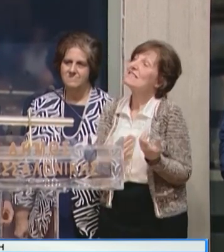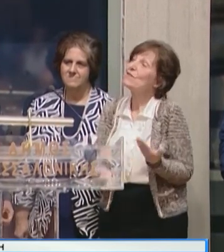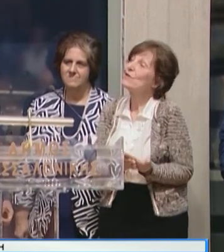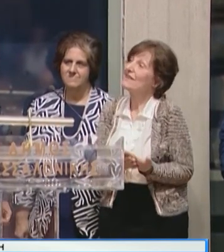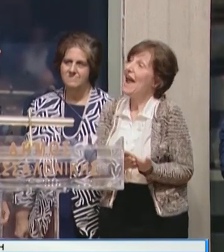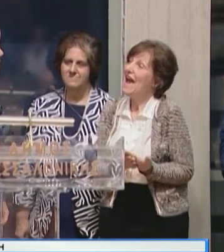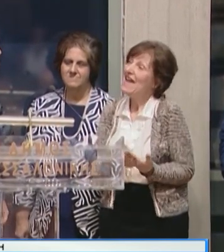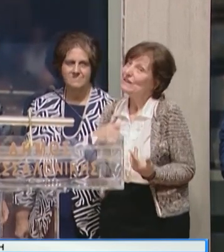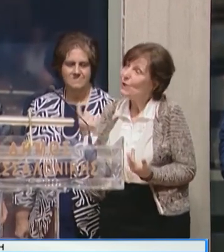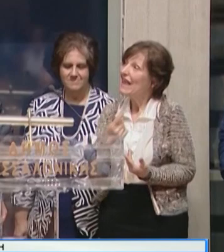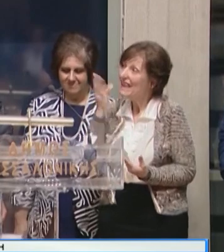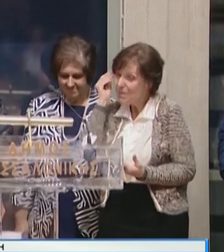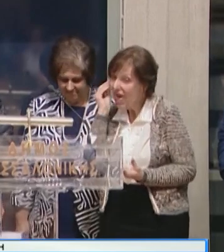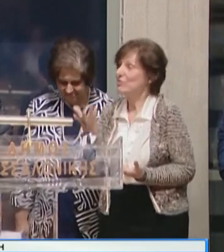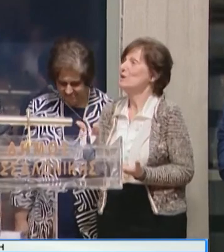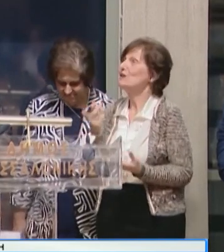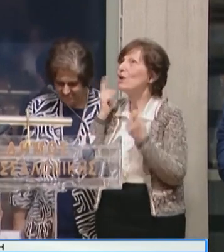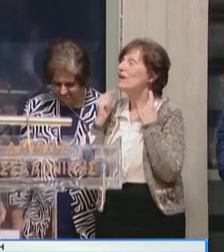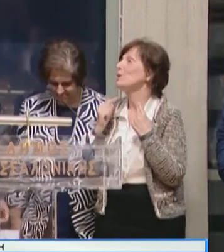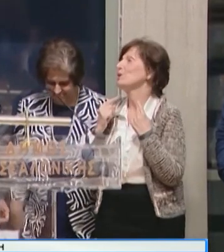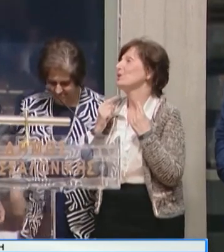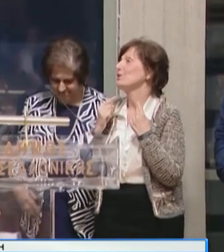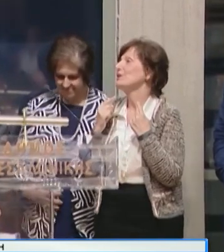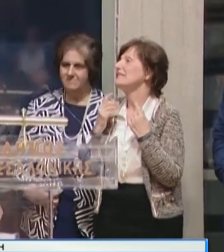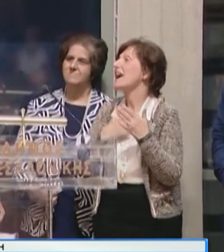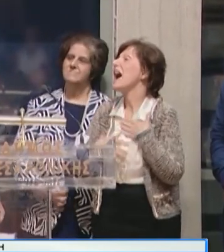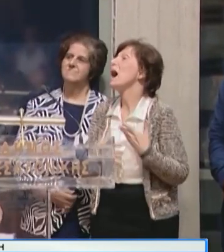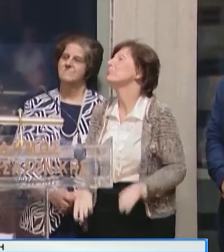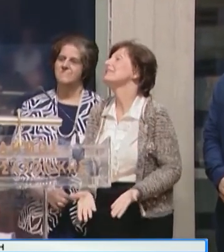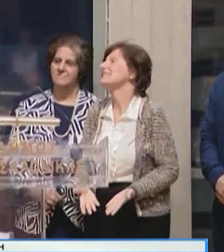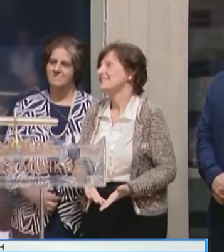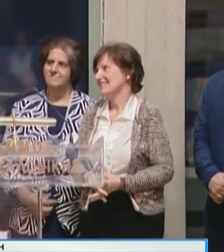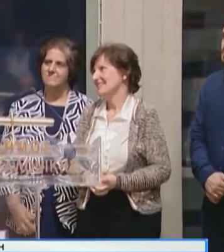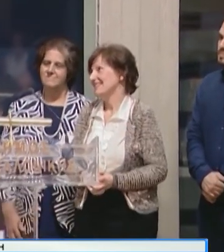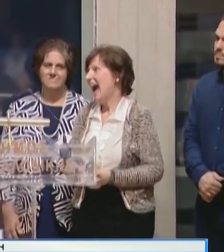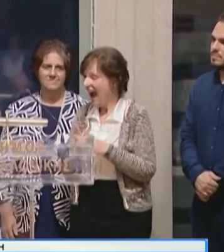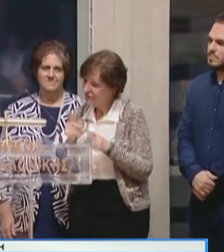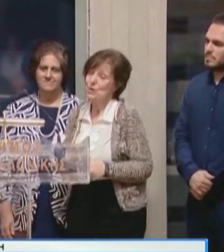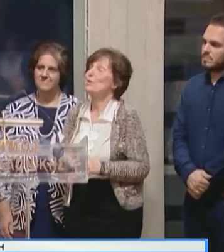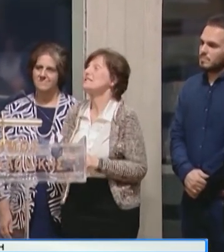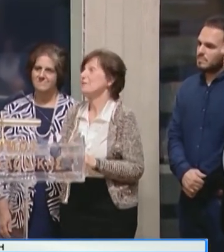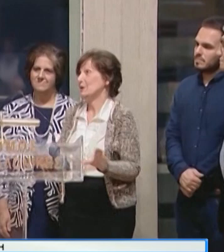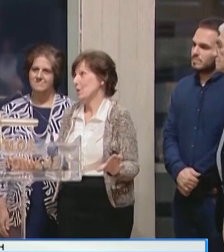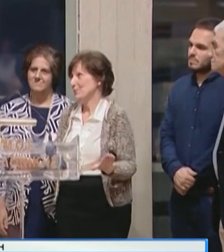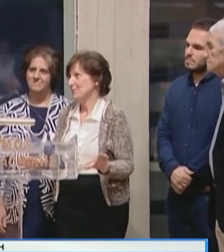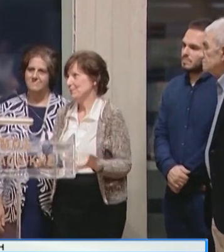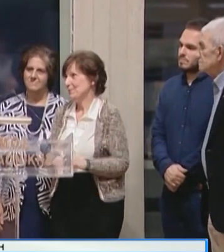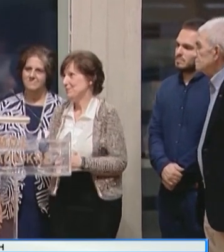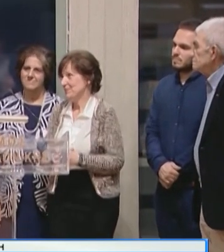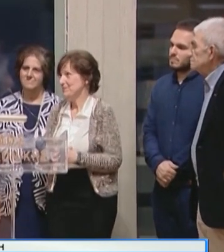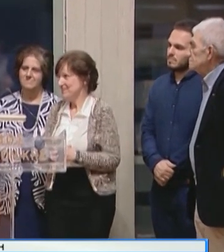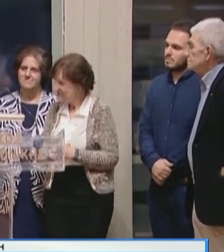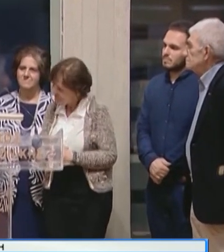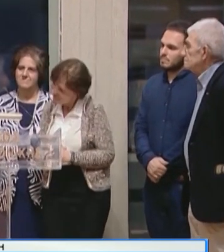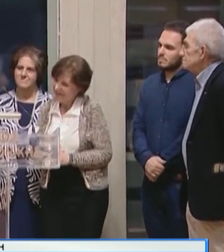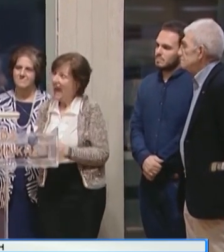θέλω να τους υποστηρίξω, θέλω να τους βοηθήσω. Θέλω να μάθουν για την αγάπη του Θεού. Είναι πάρα